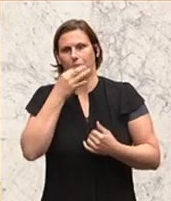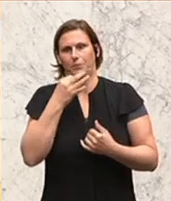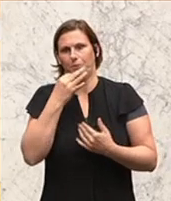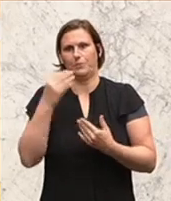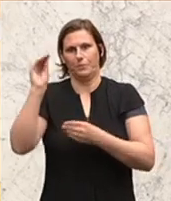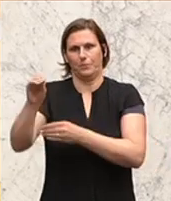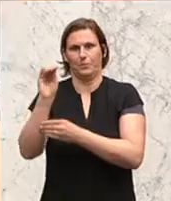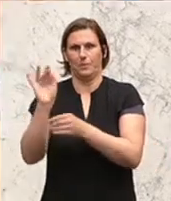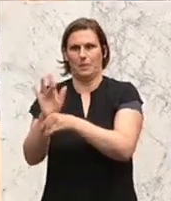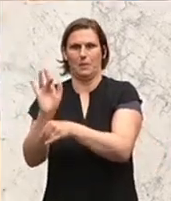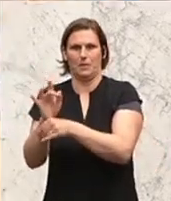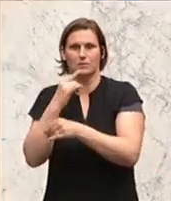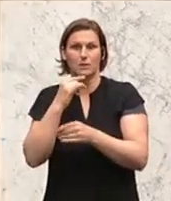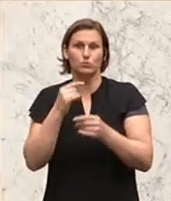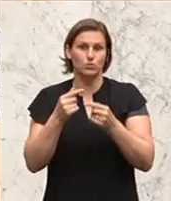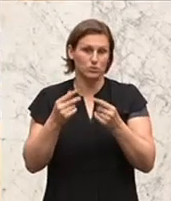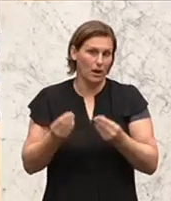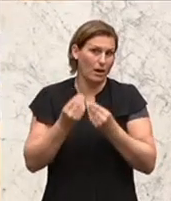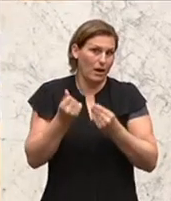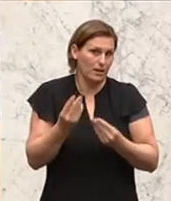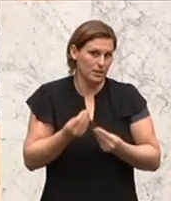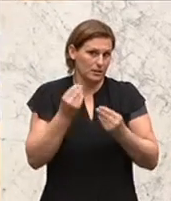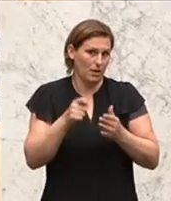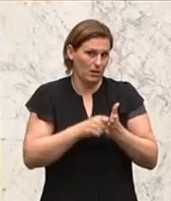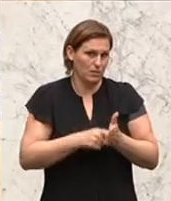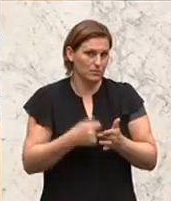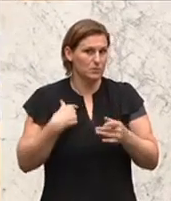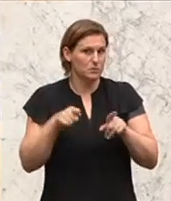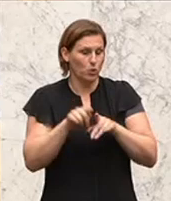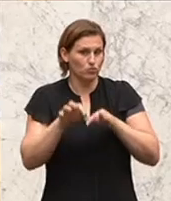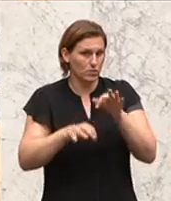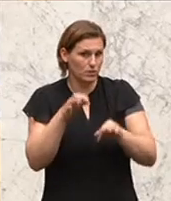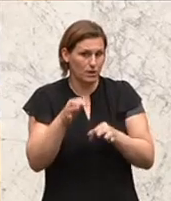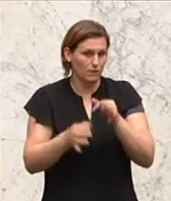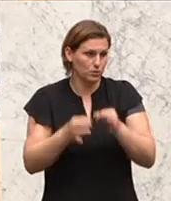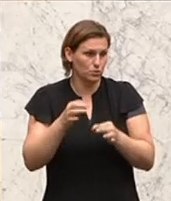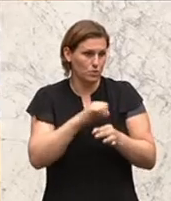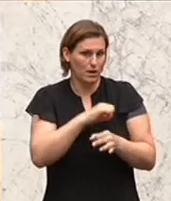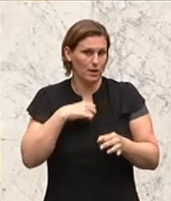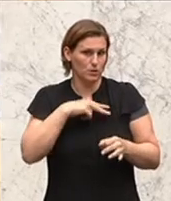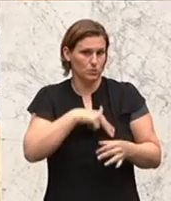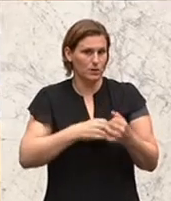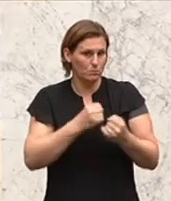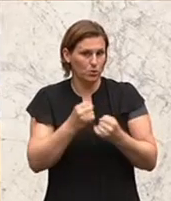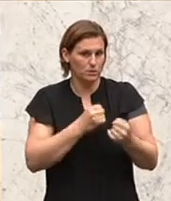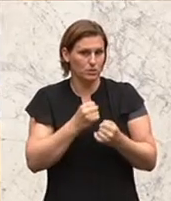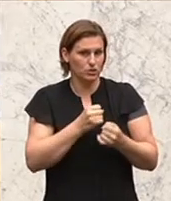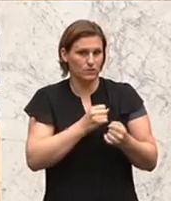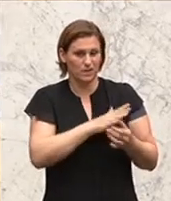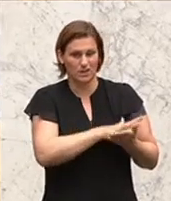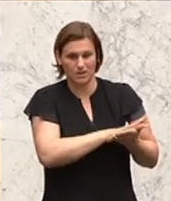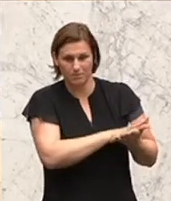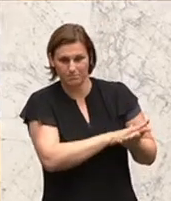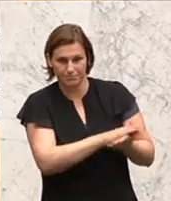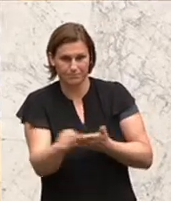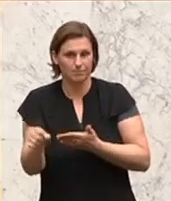doch das eine oder andere richtigstellen. Ja, ja, es ist auch eine Strategie, dass man versucht, den eigenen sozialpolitischen Kahlschlag, den man da seit